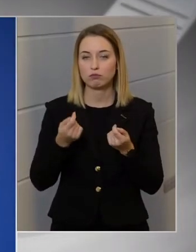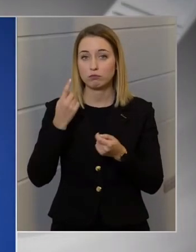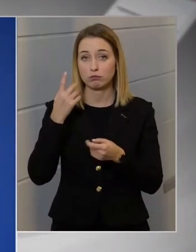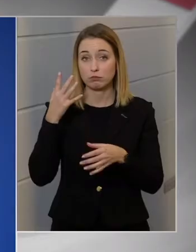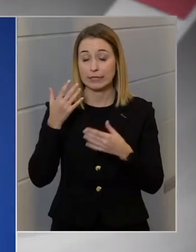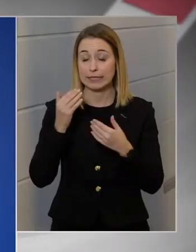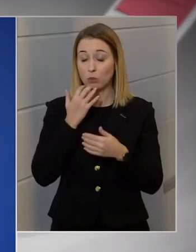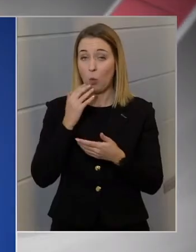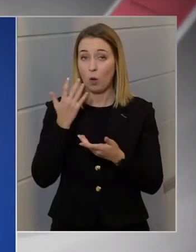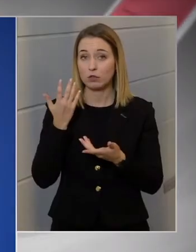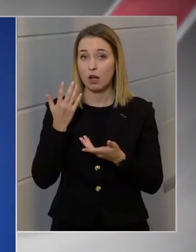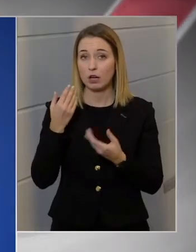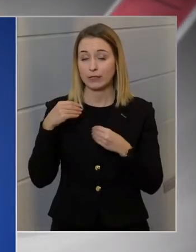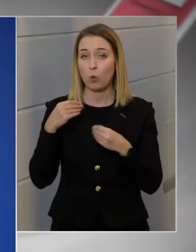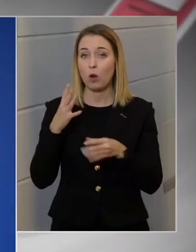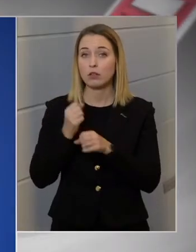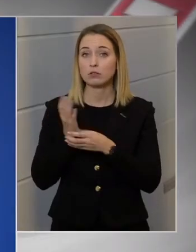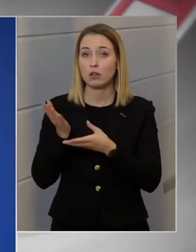indokoltnak?